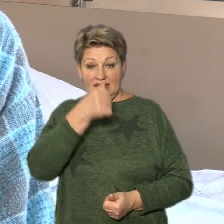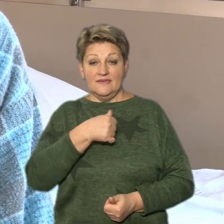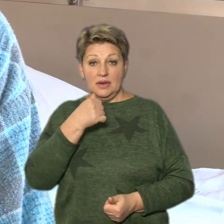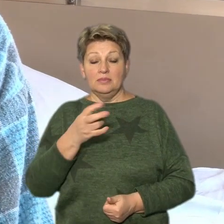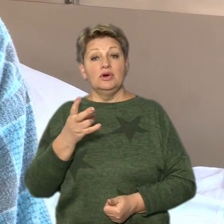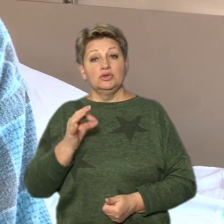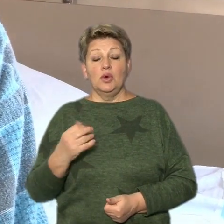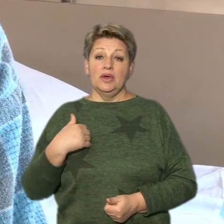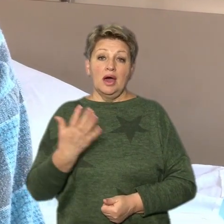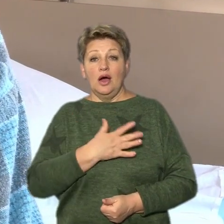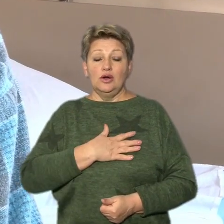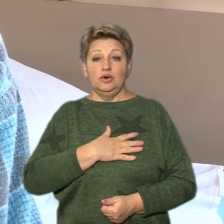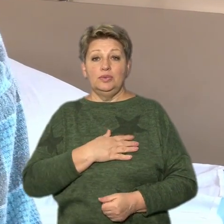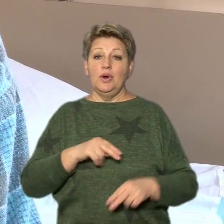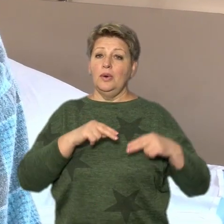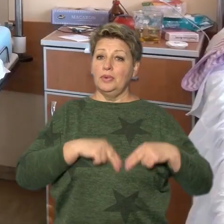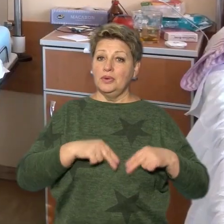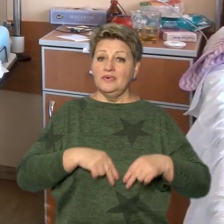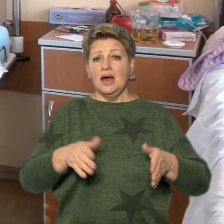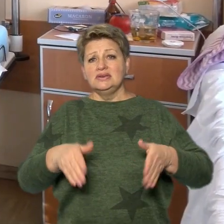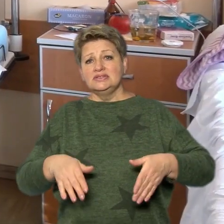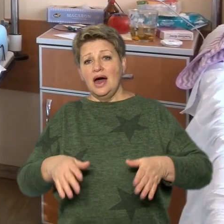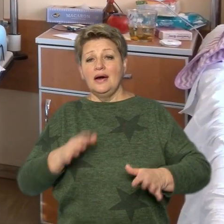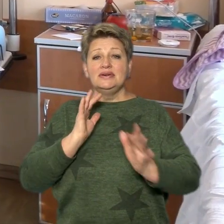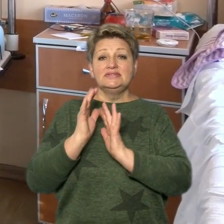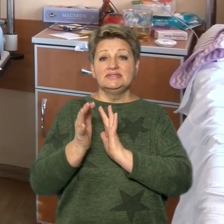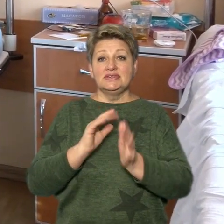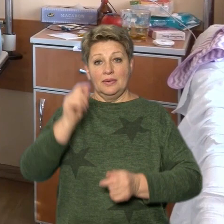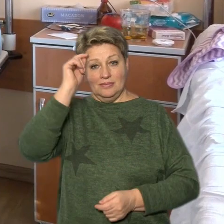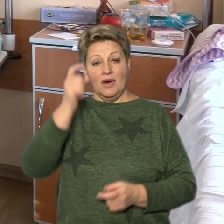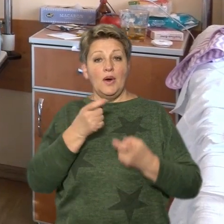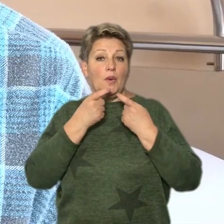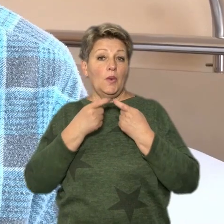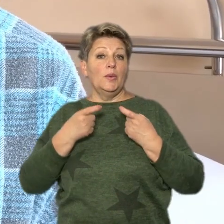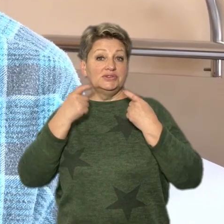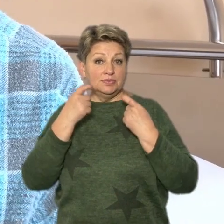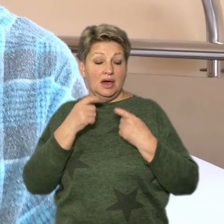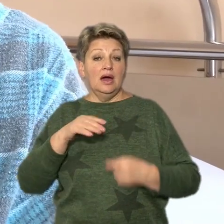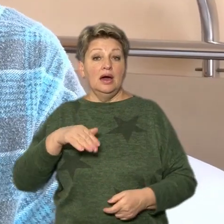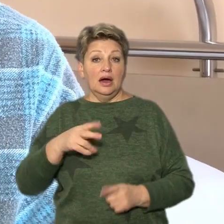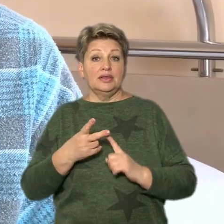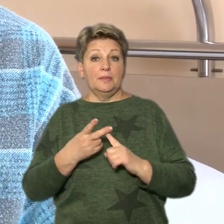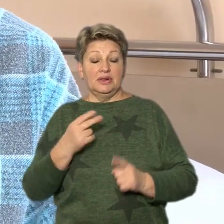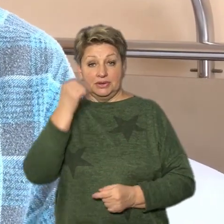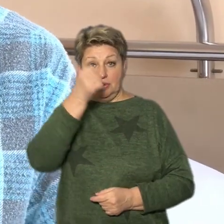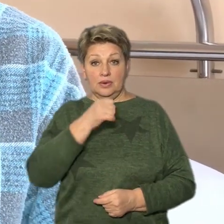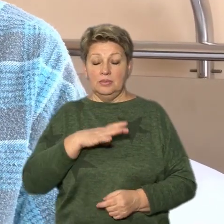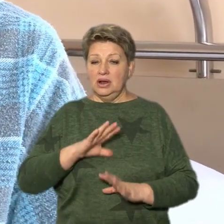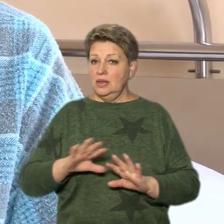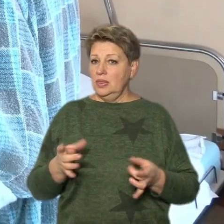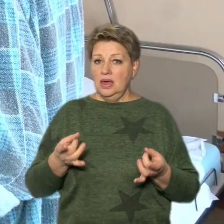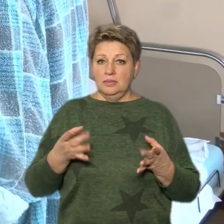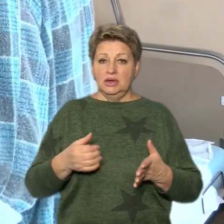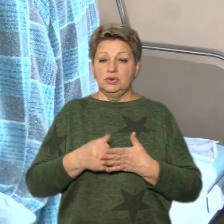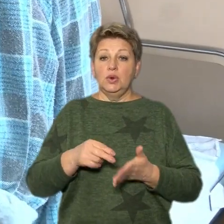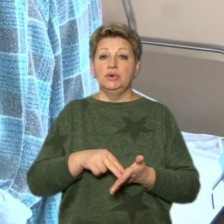люблю працювати в садочок, в город. Чоловік усміхається. Хоча, розповідає, ці півтора року були непростими. До